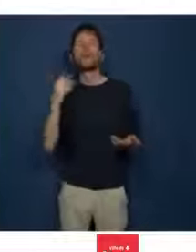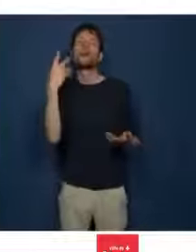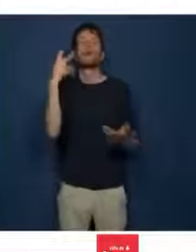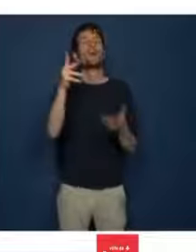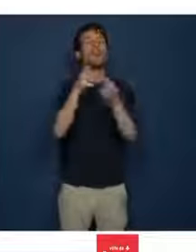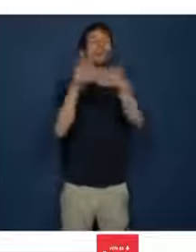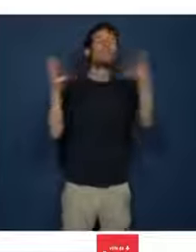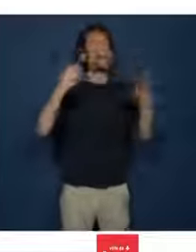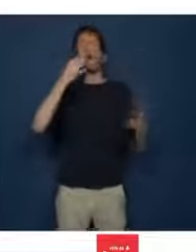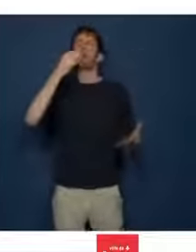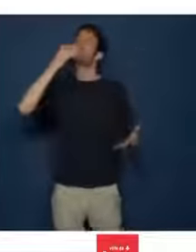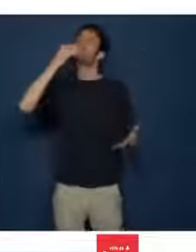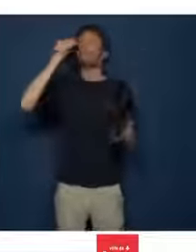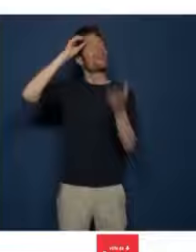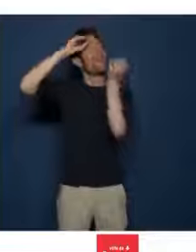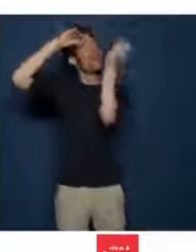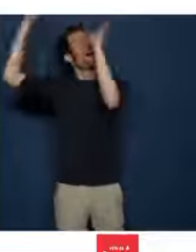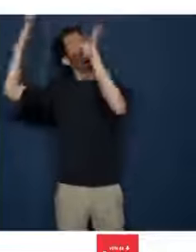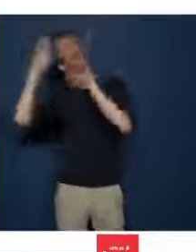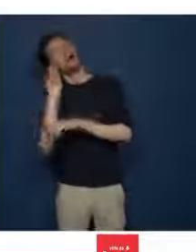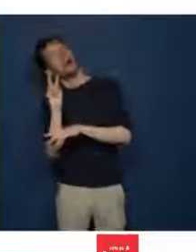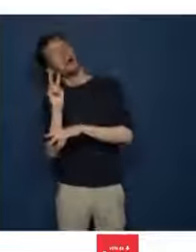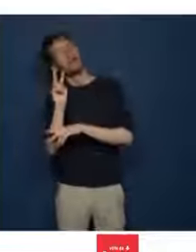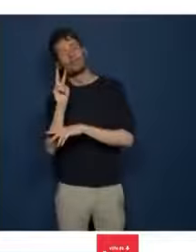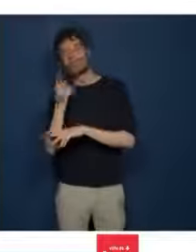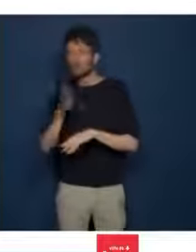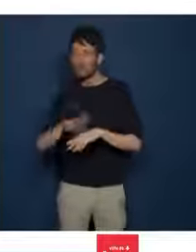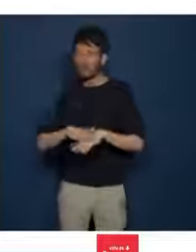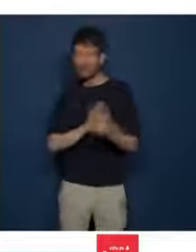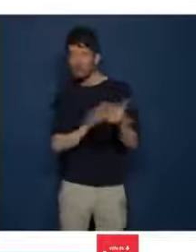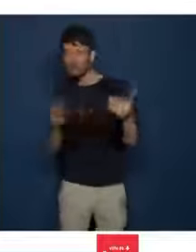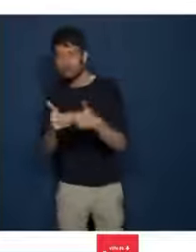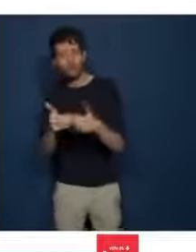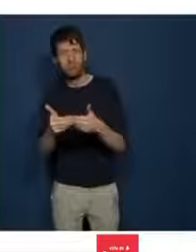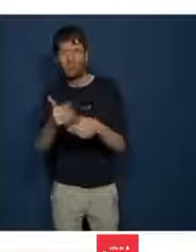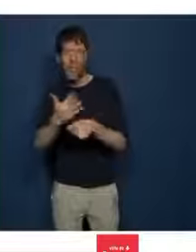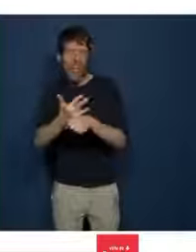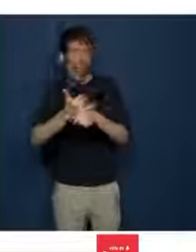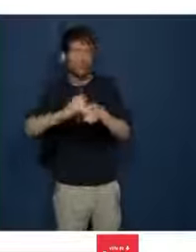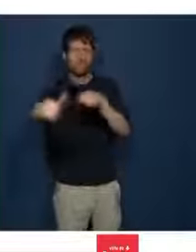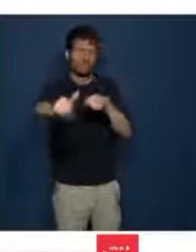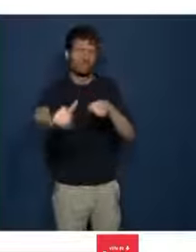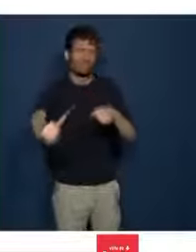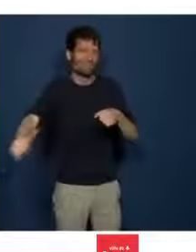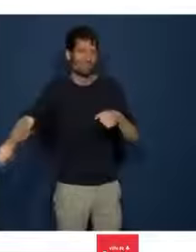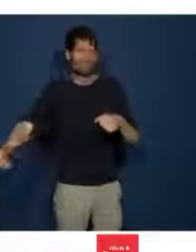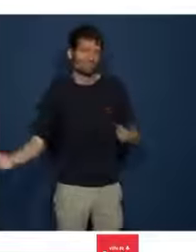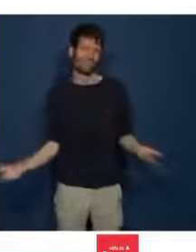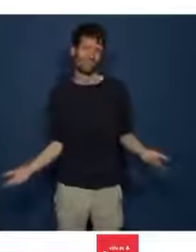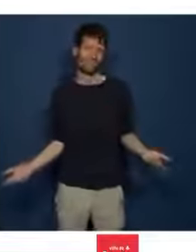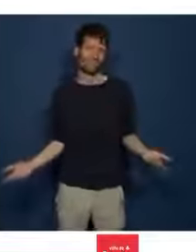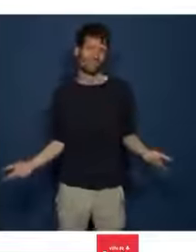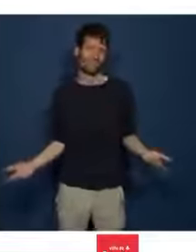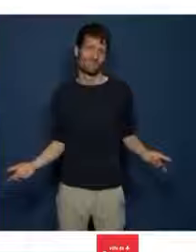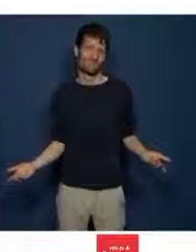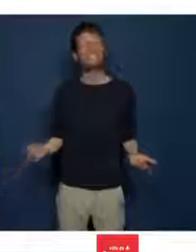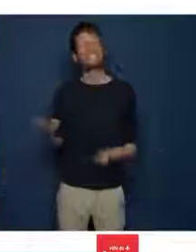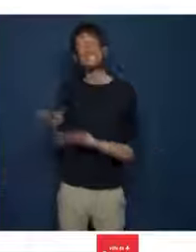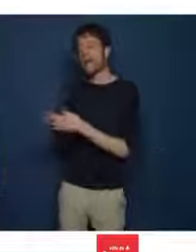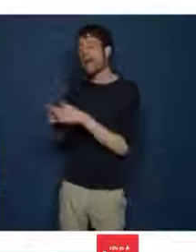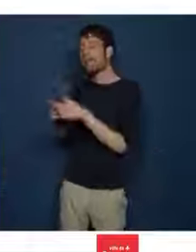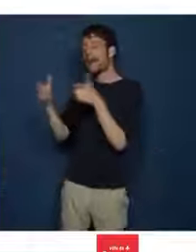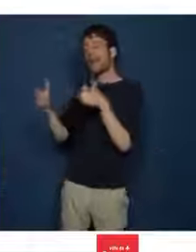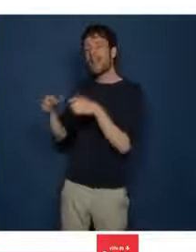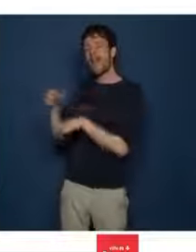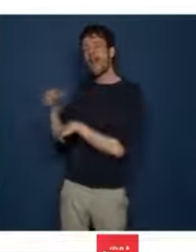opinion. Mais cet intérêt est plaqué, il est artificiel. La vérité est que tout cela, le paléramo, la société